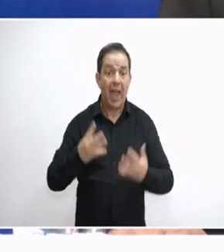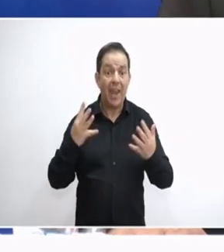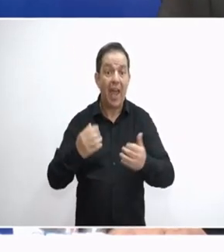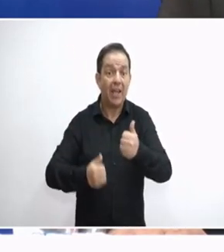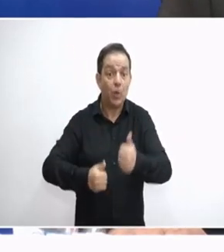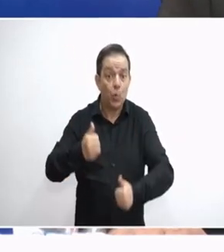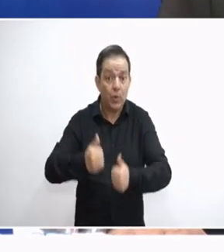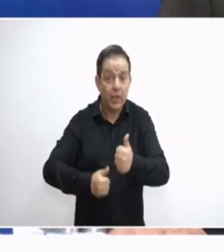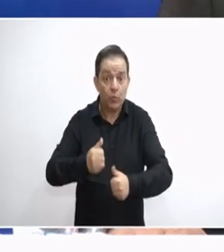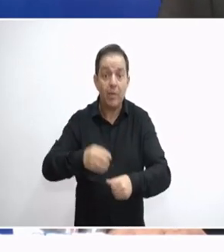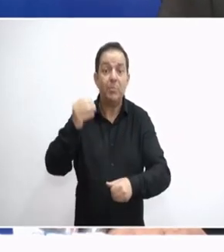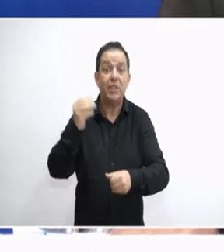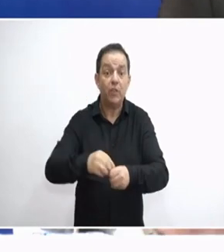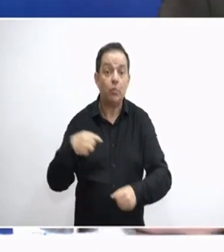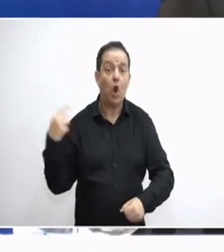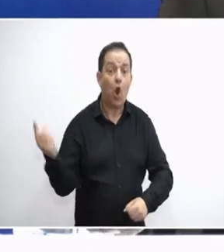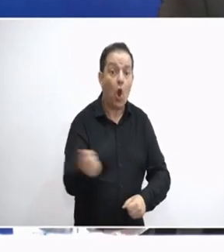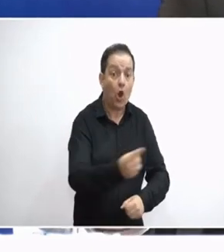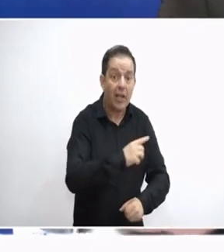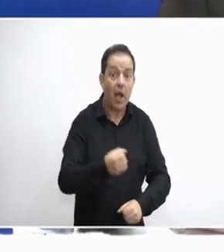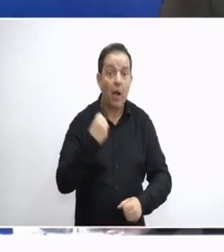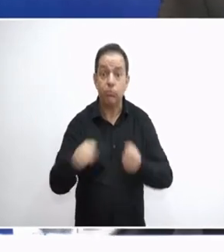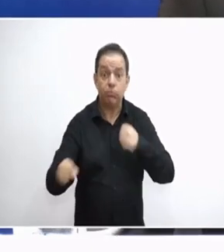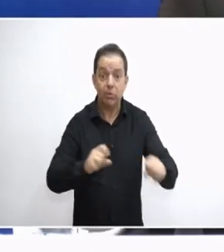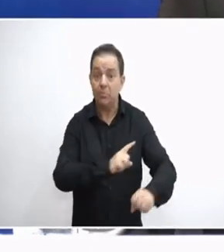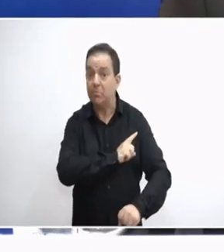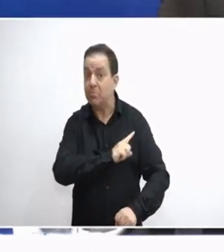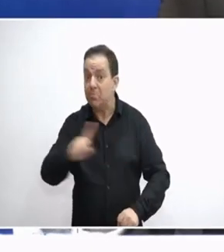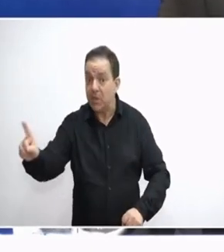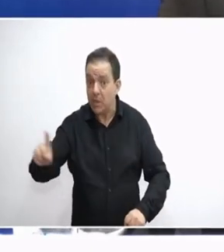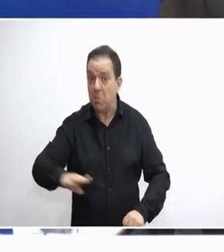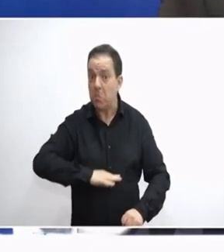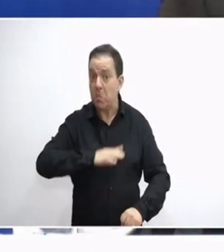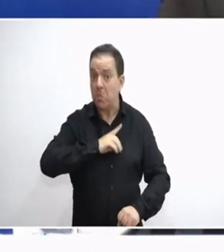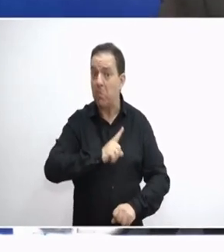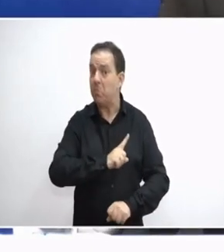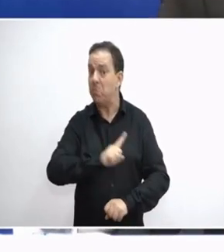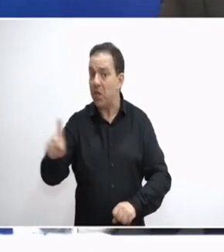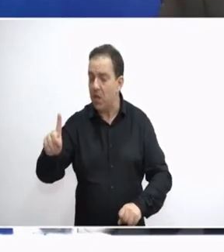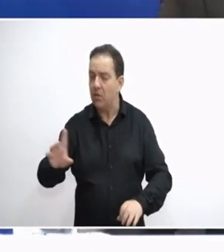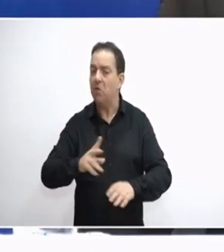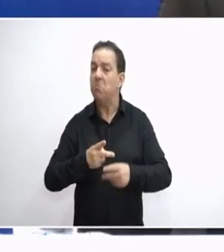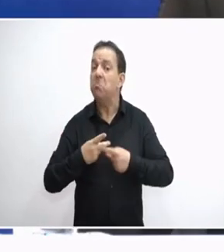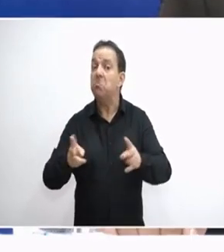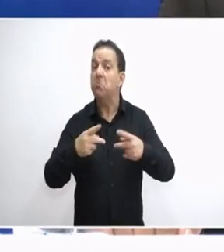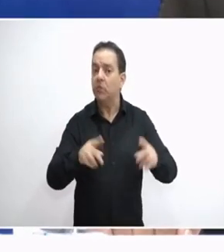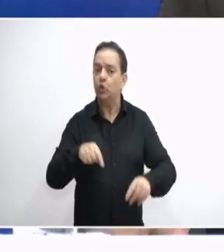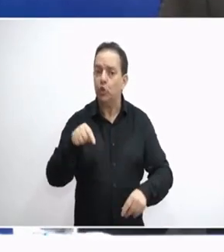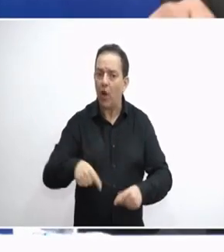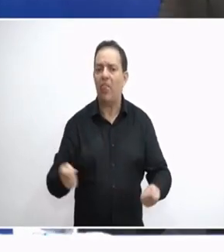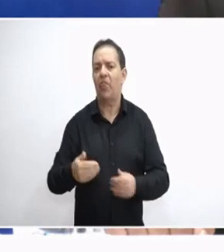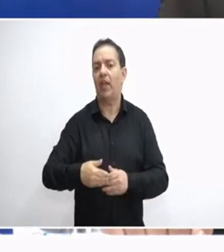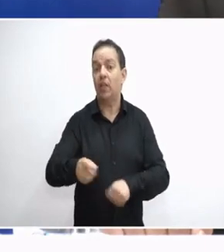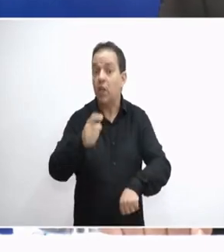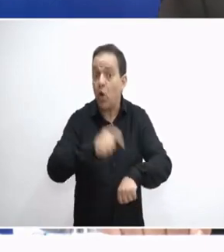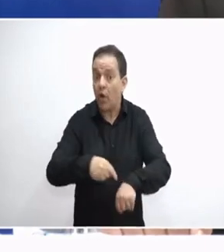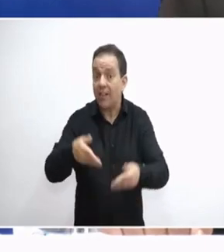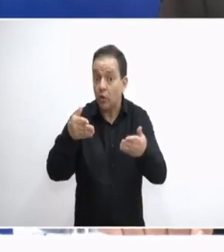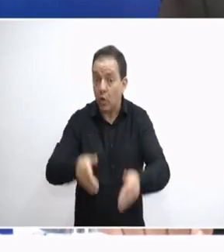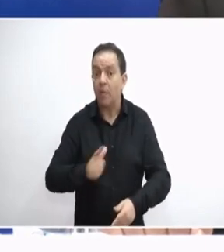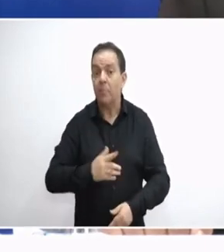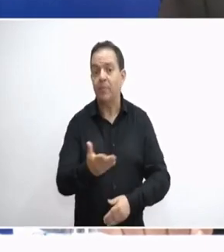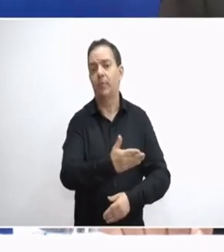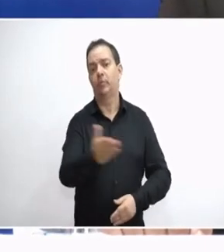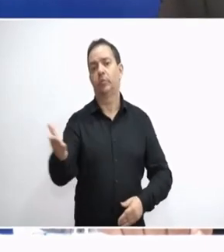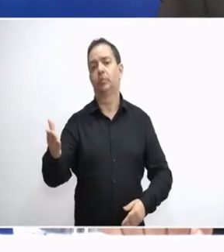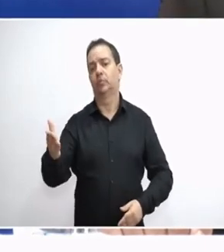Ιουνίου ψηφίζουμε όλοι. Καμία αποχή. Καμία ανοχή. Αυτό που δεν έγινε ή μέχρι τώρα θα γίνει τώρα. Η ώρα είναι τώρα. Σας